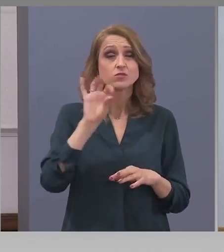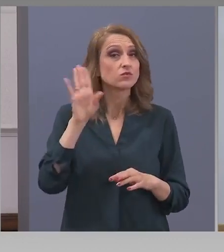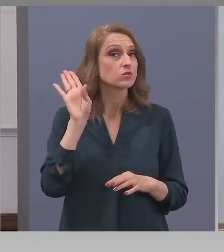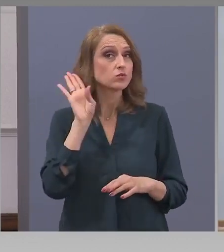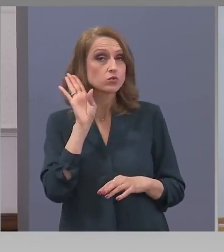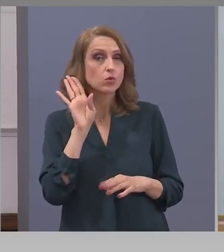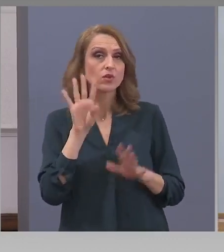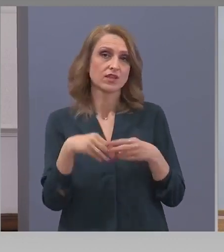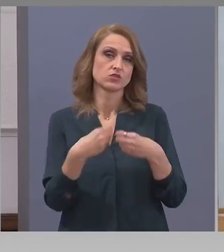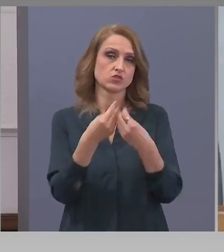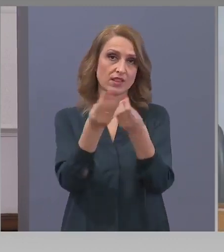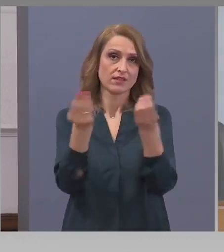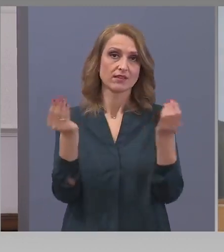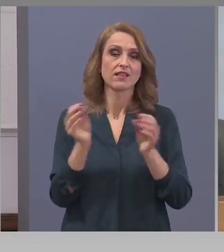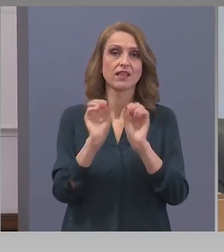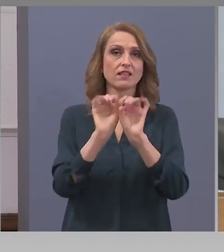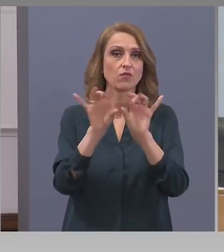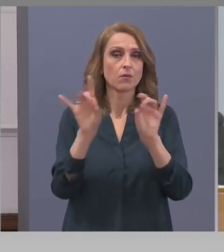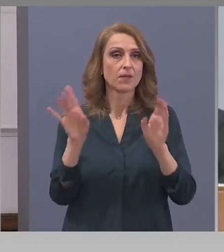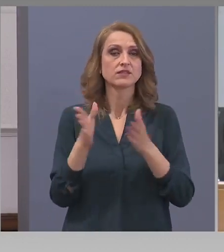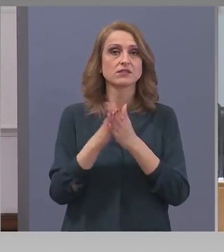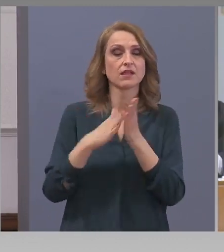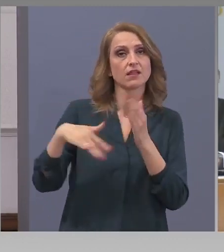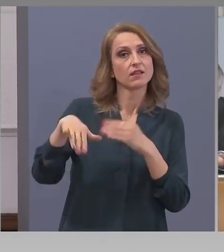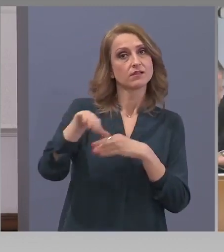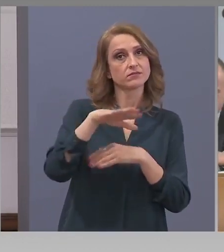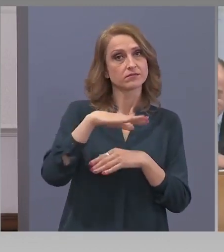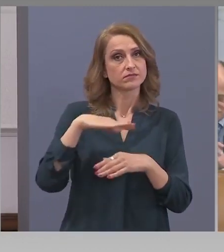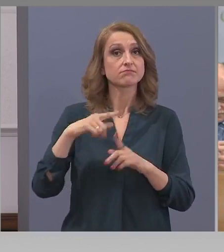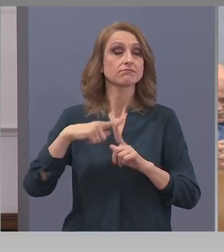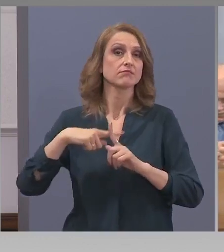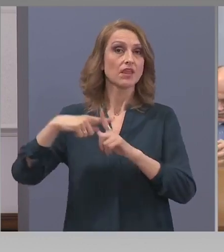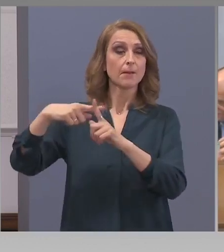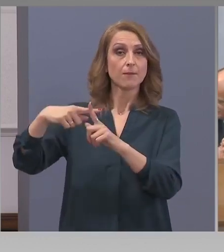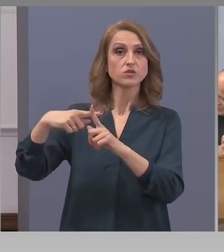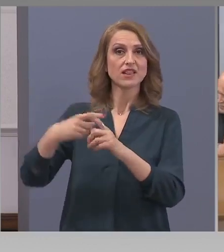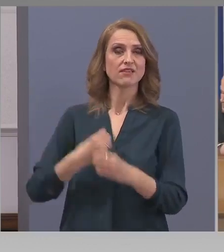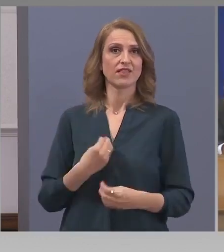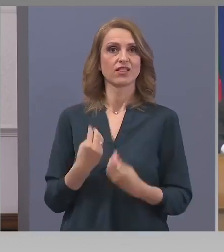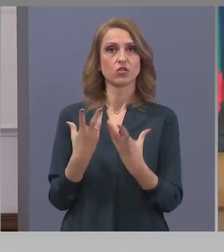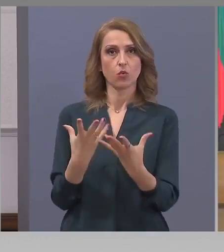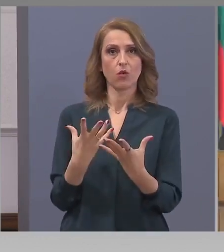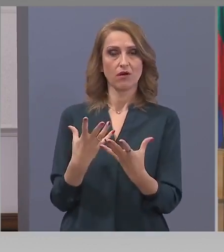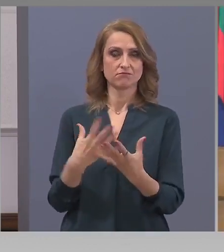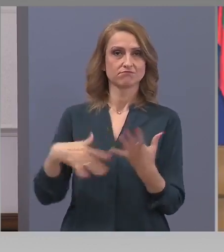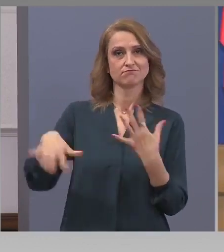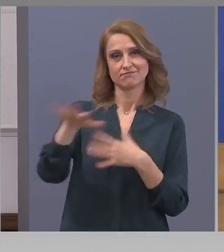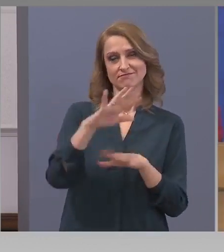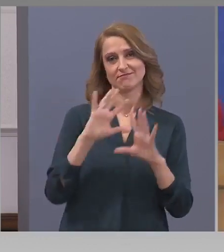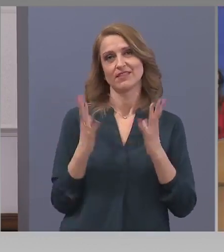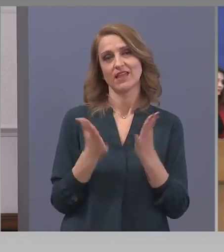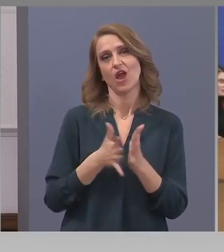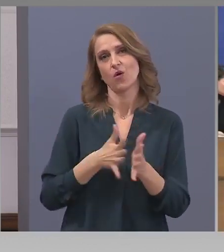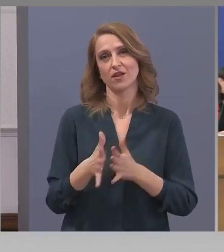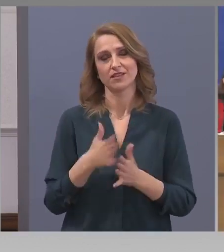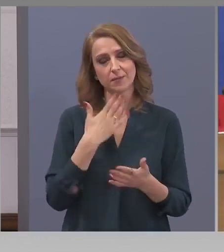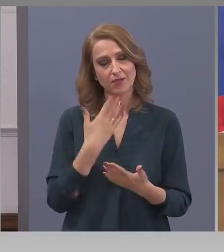ще бъде поднесено в един така позитивен дух на обществеността. Благодаря.